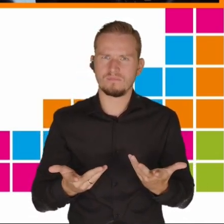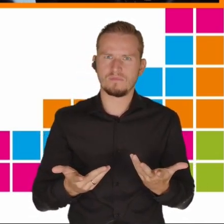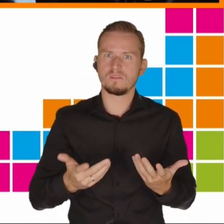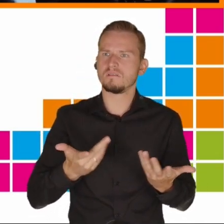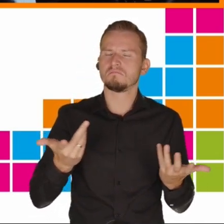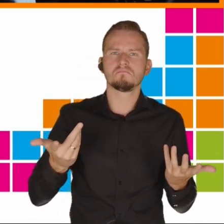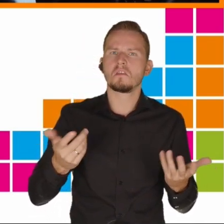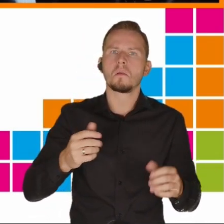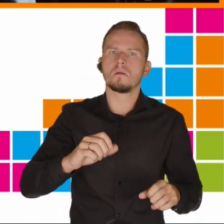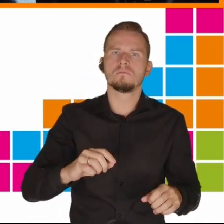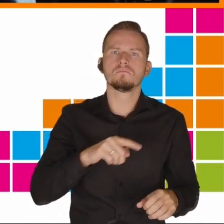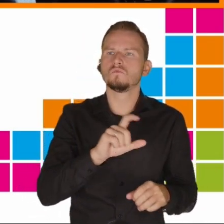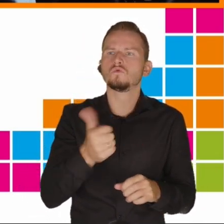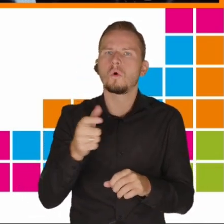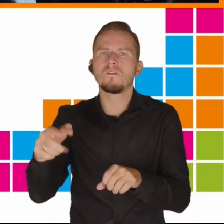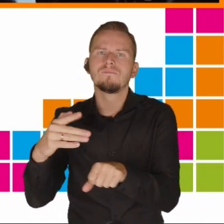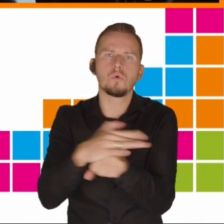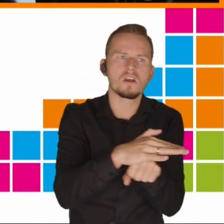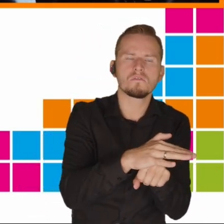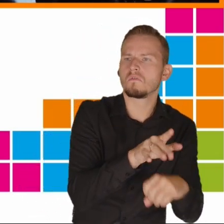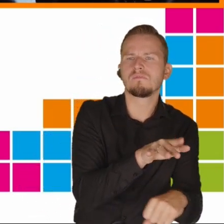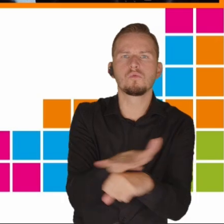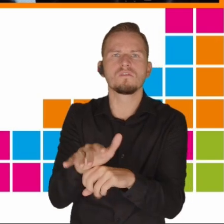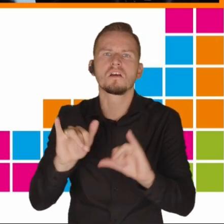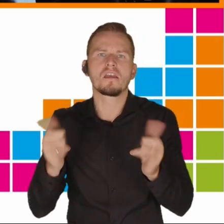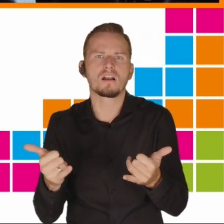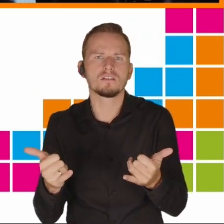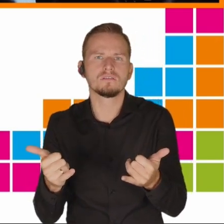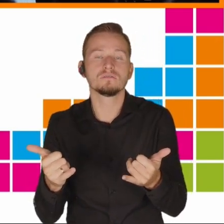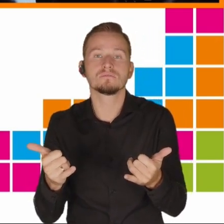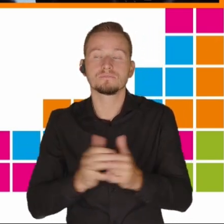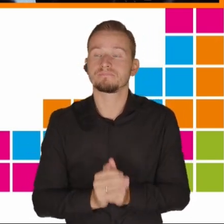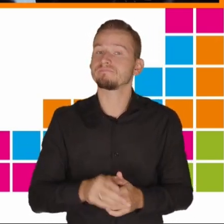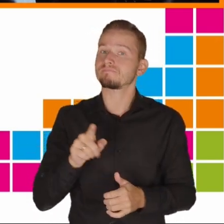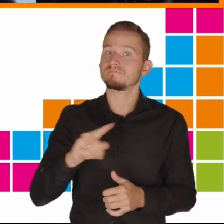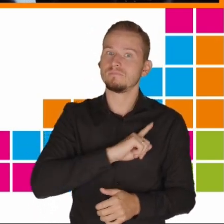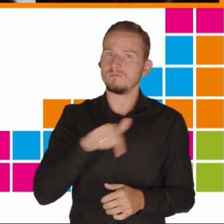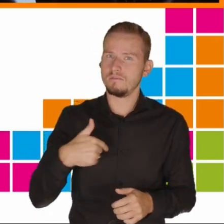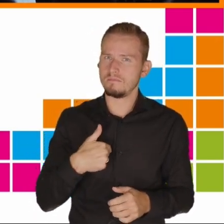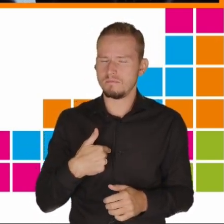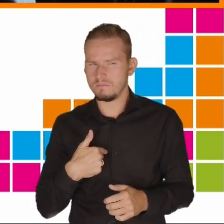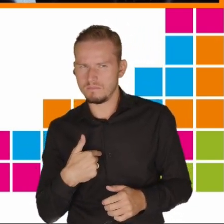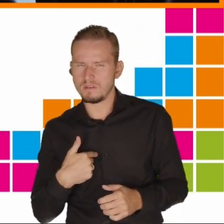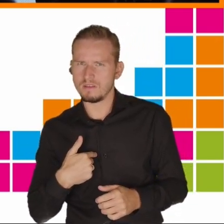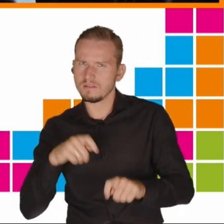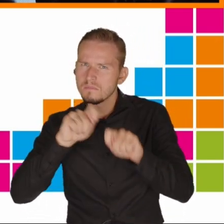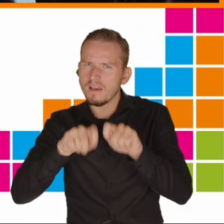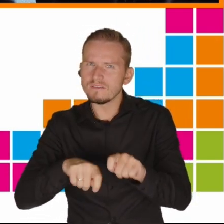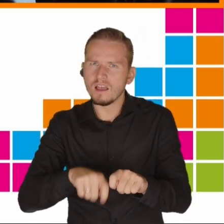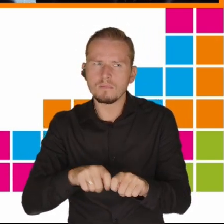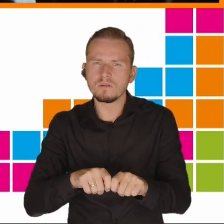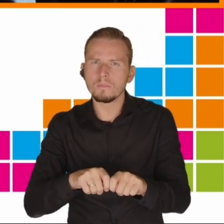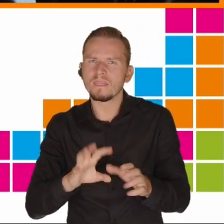posługujemy się drugim zjawiskiem, czyli związkiem przyczynowo-skutkowym.